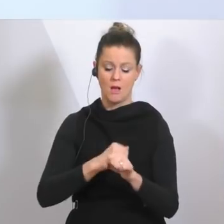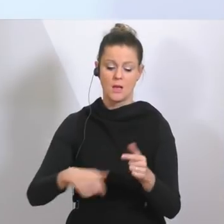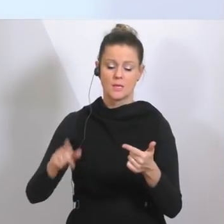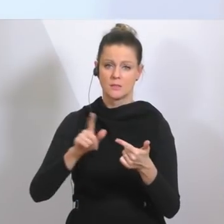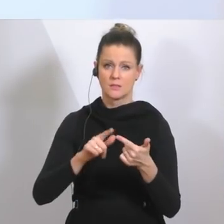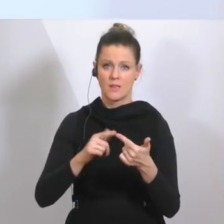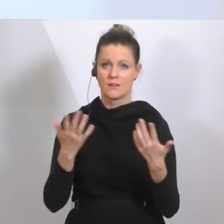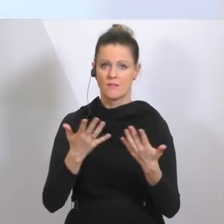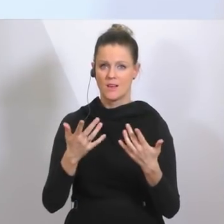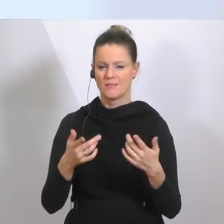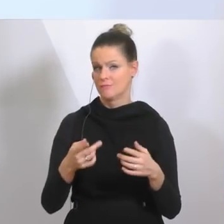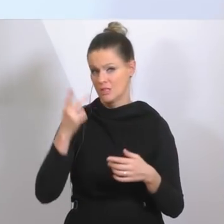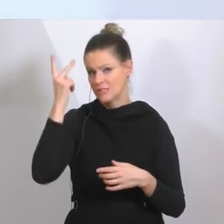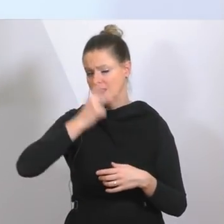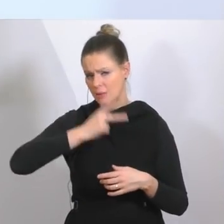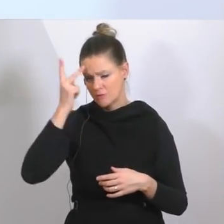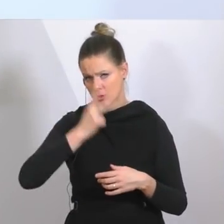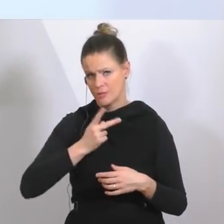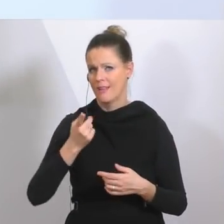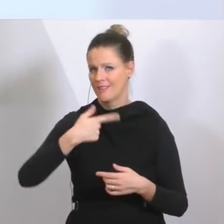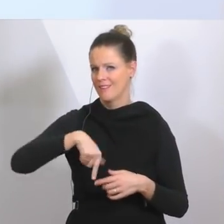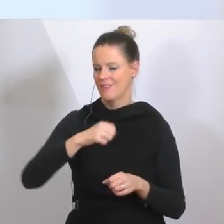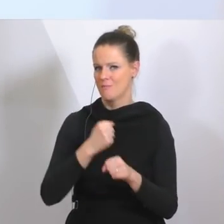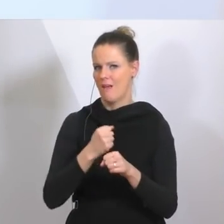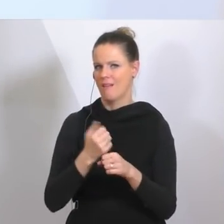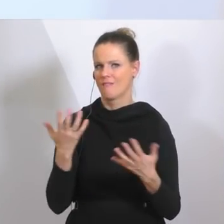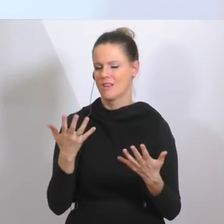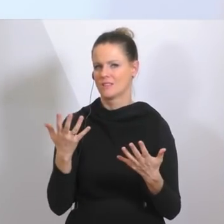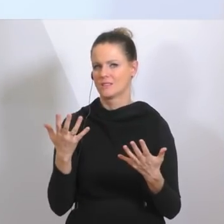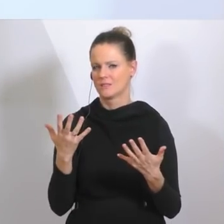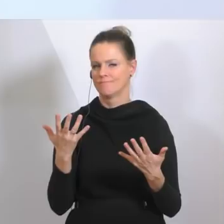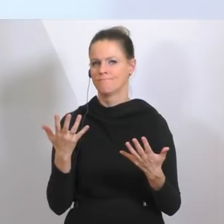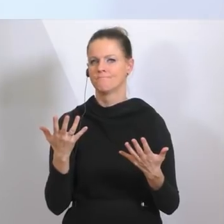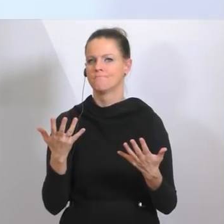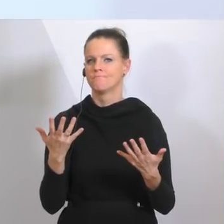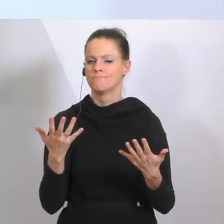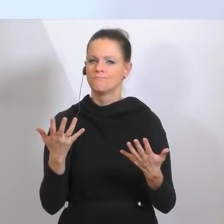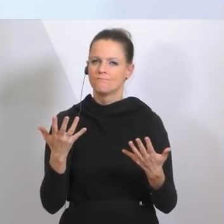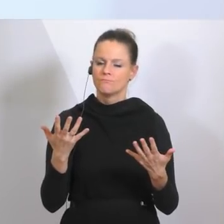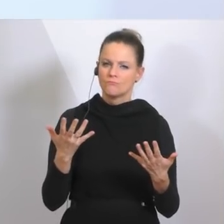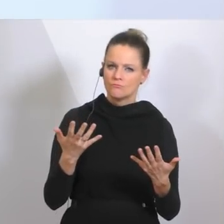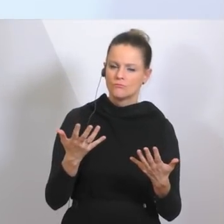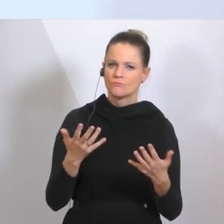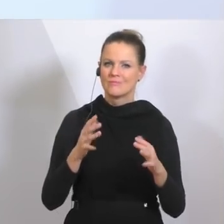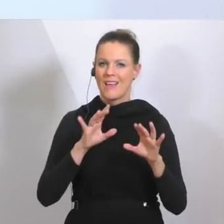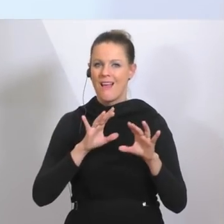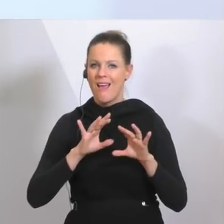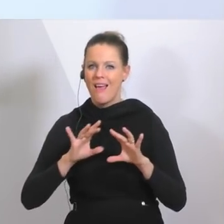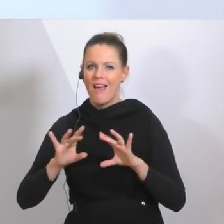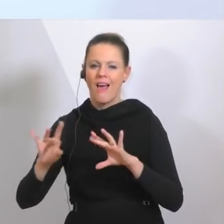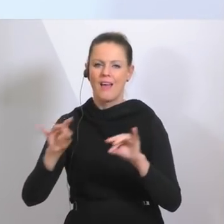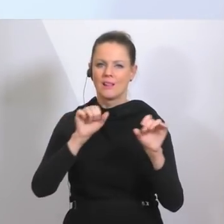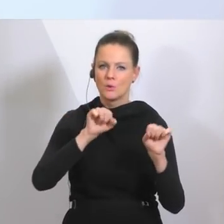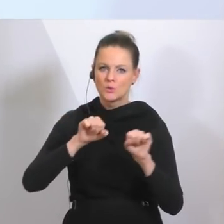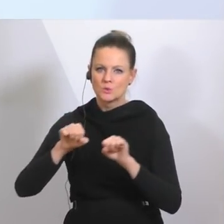ist, dass wir selbstverständlich dabei sind, ein Netz an Handlungsmöglichkeiten